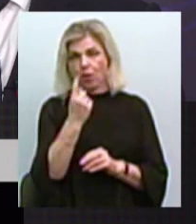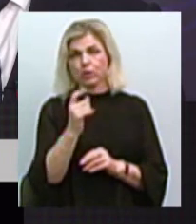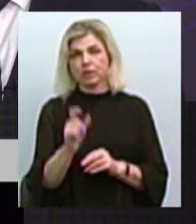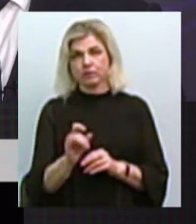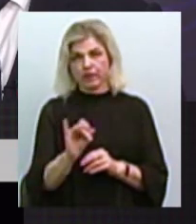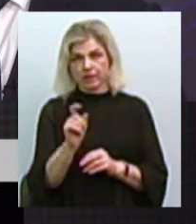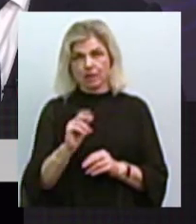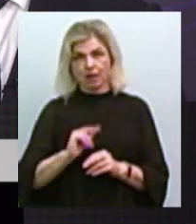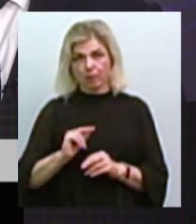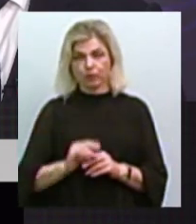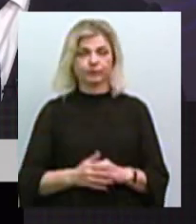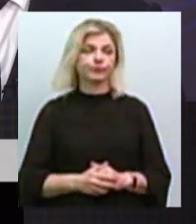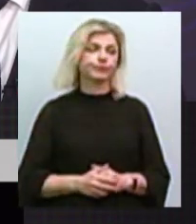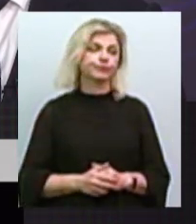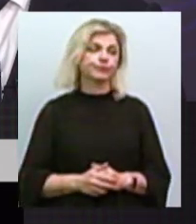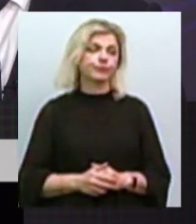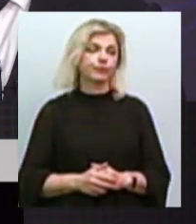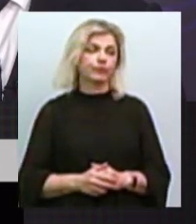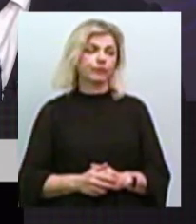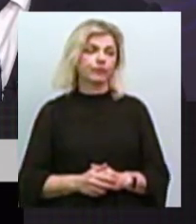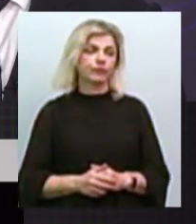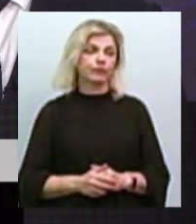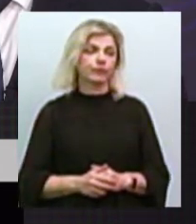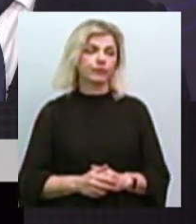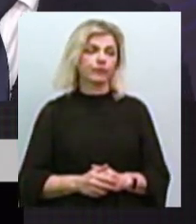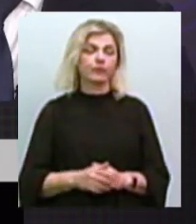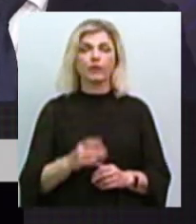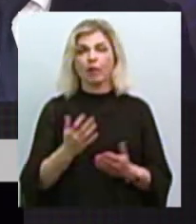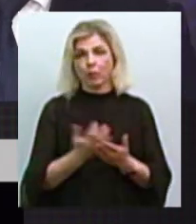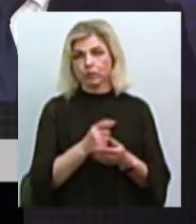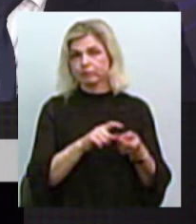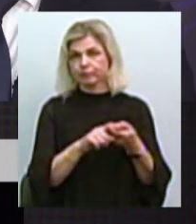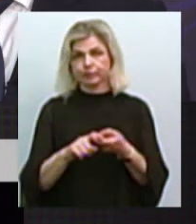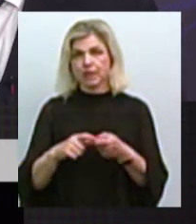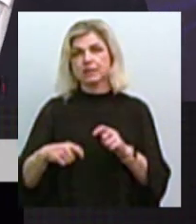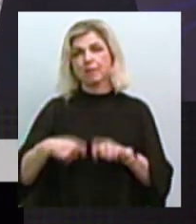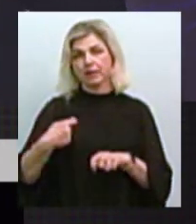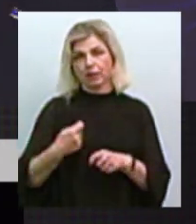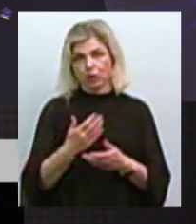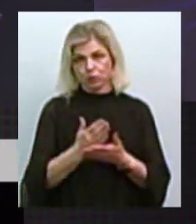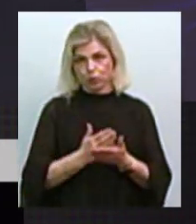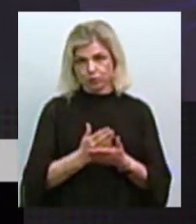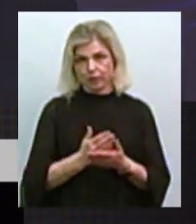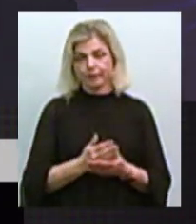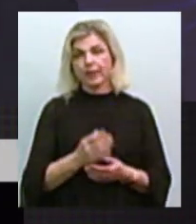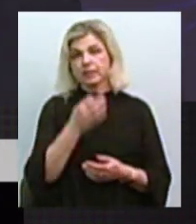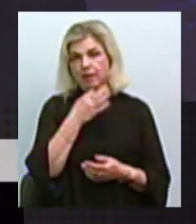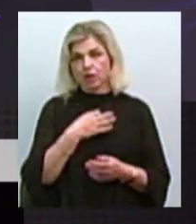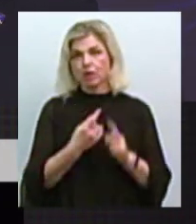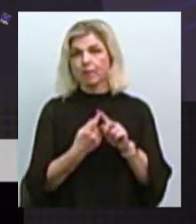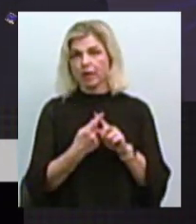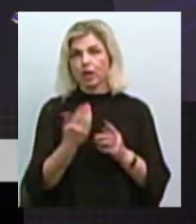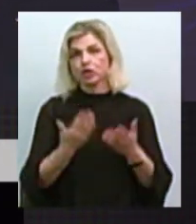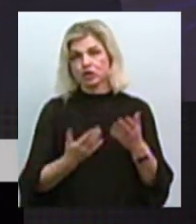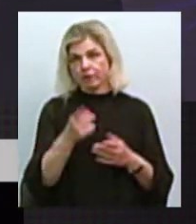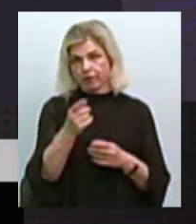осіб, чим спричинила збитки служби зайнятості. То скажіть, будь ласка, по-перше, чи провели ви